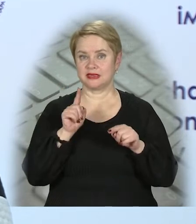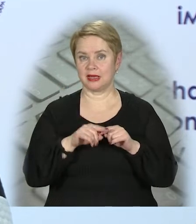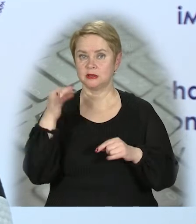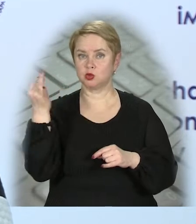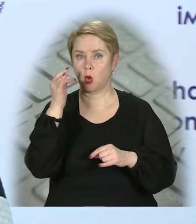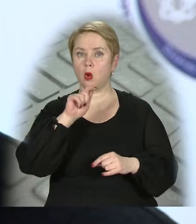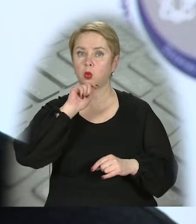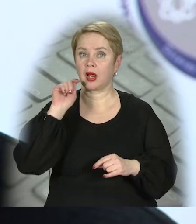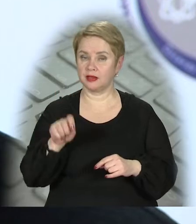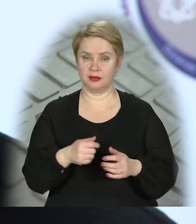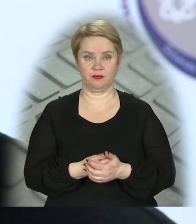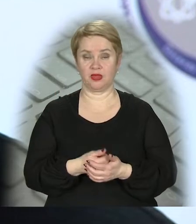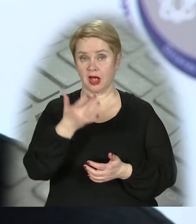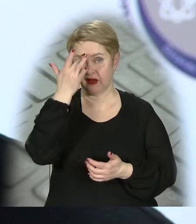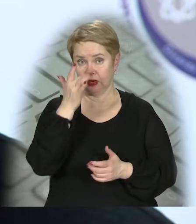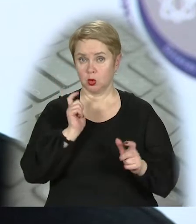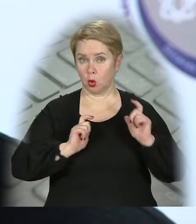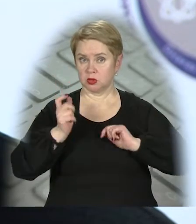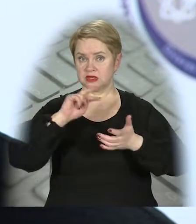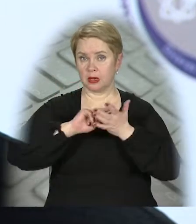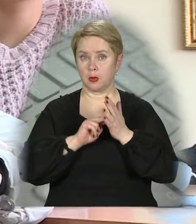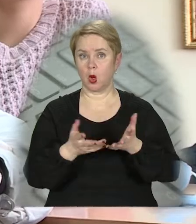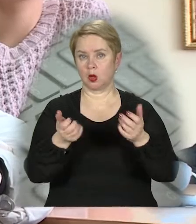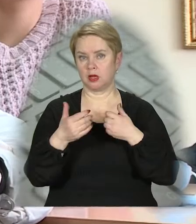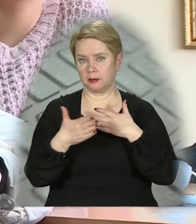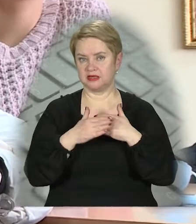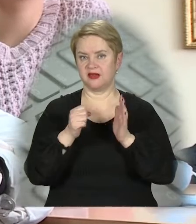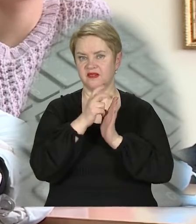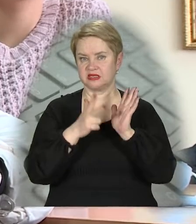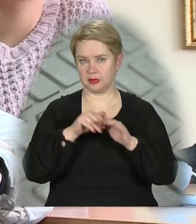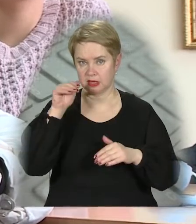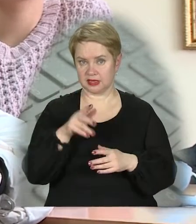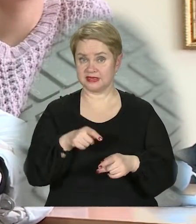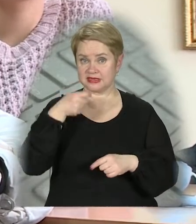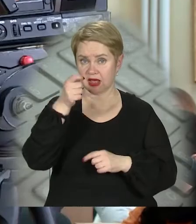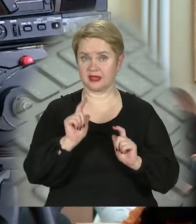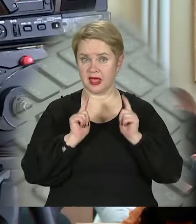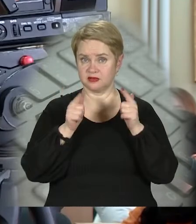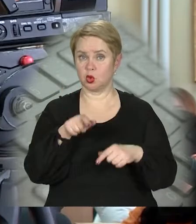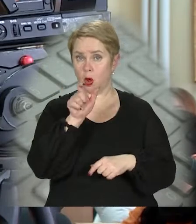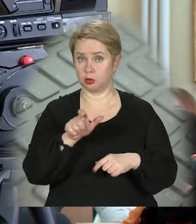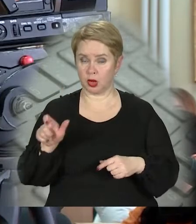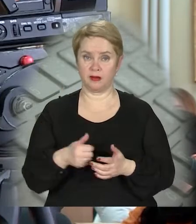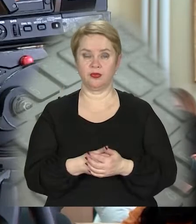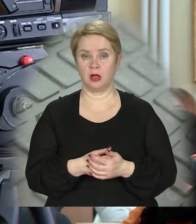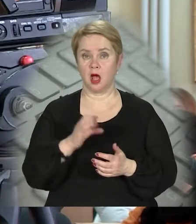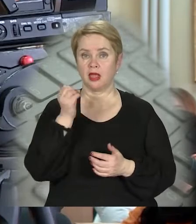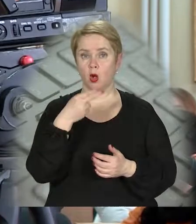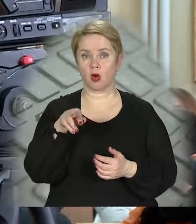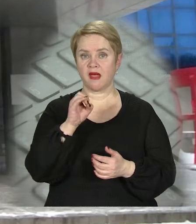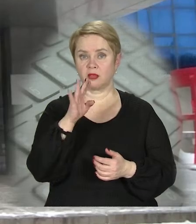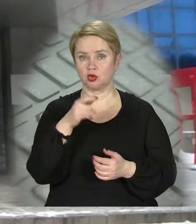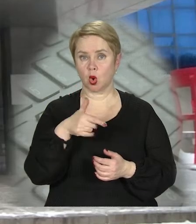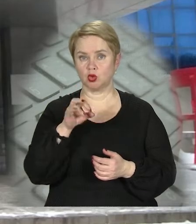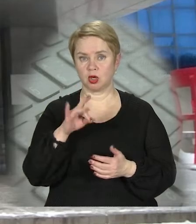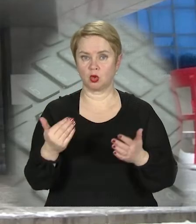історія України. Влітку університет планує отримати близько 18 тисяч заявок на ступ абітурієнтів. Єгор Євтушенко,